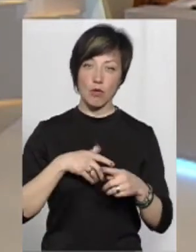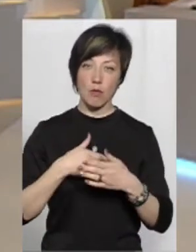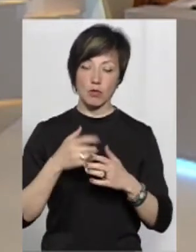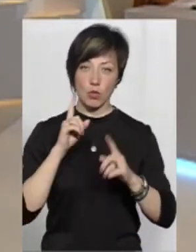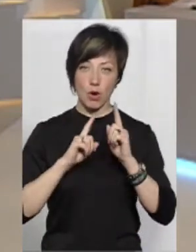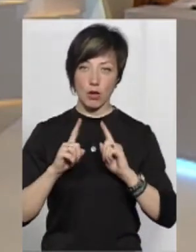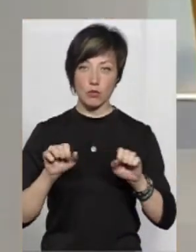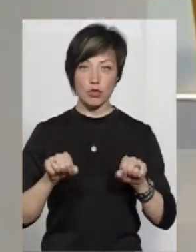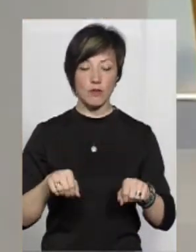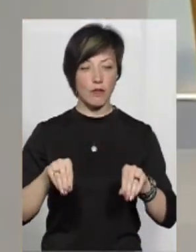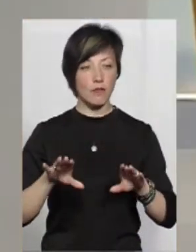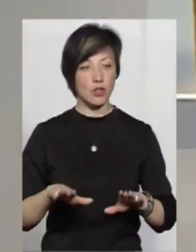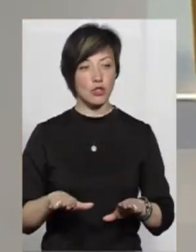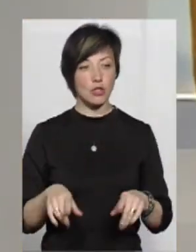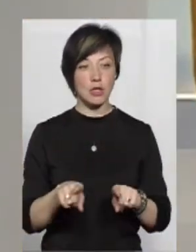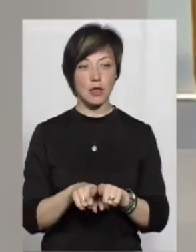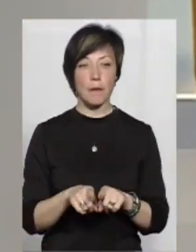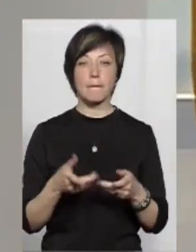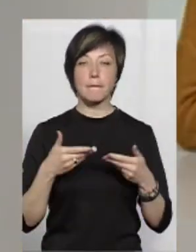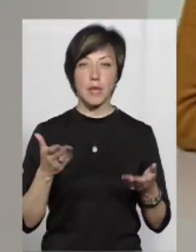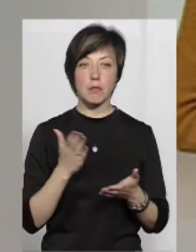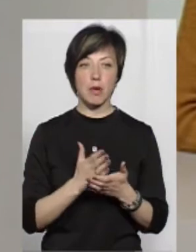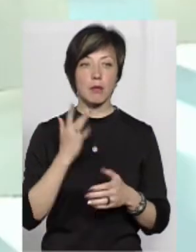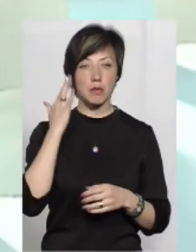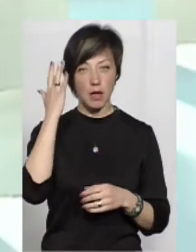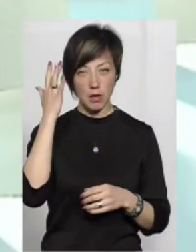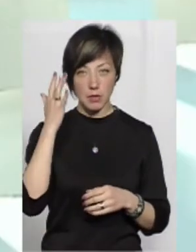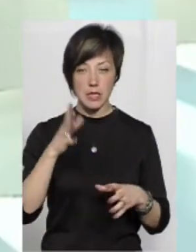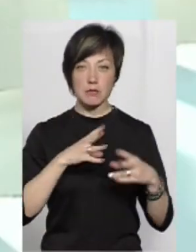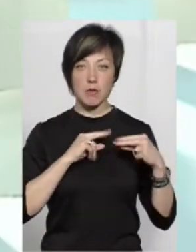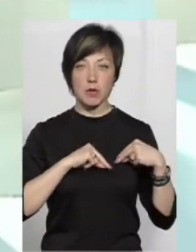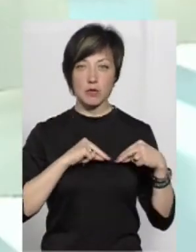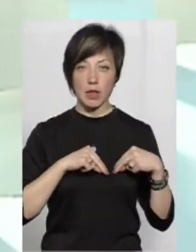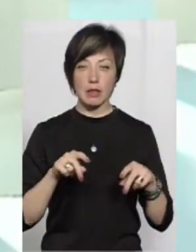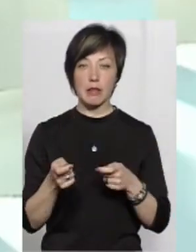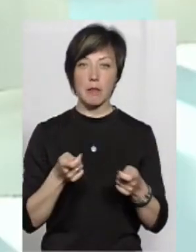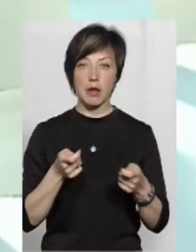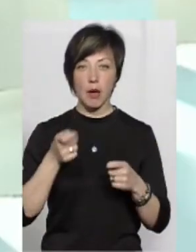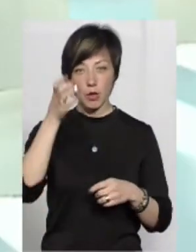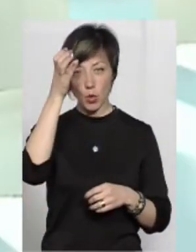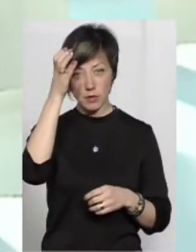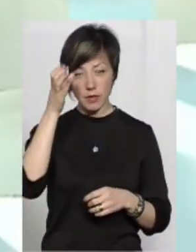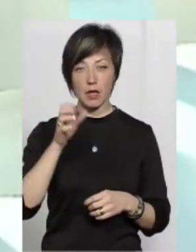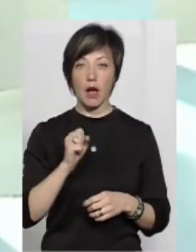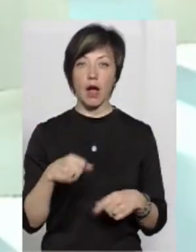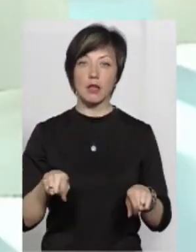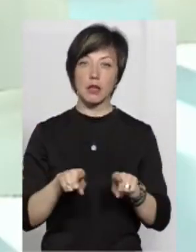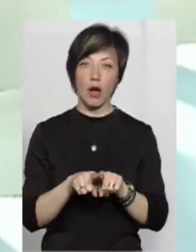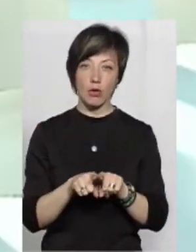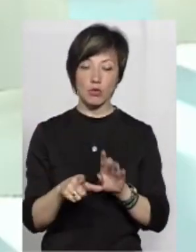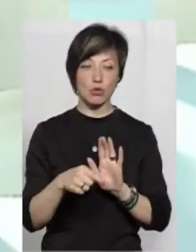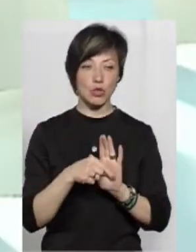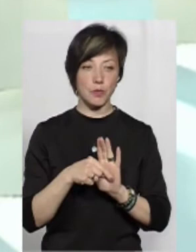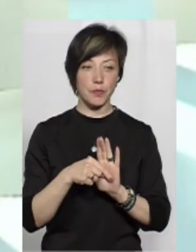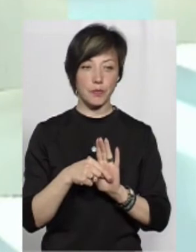громадською радою? Ми маємо намір співпрацювати з департаментом освіти, а також